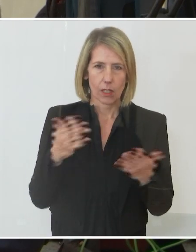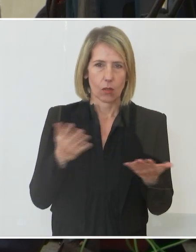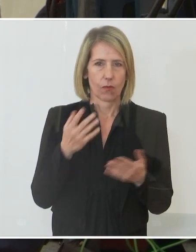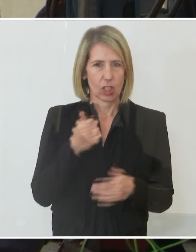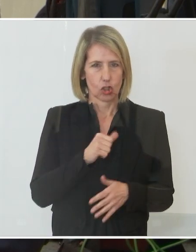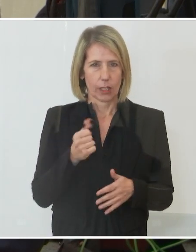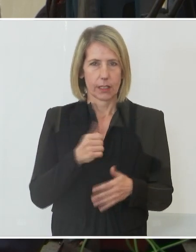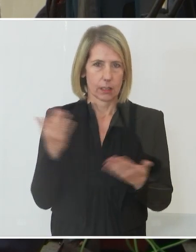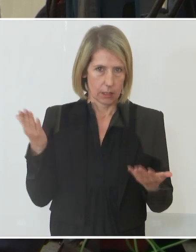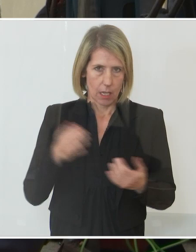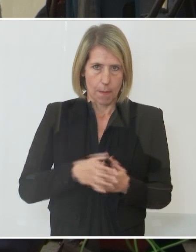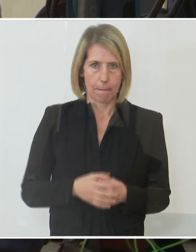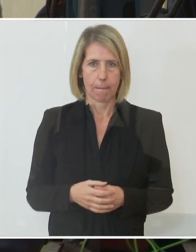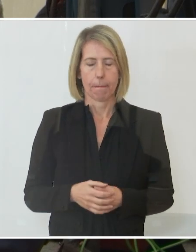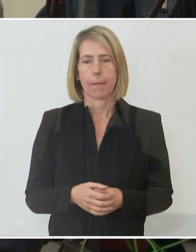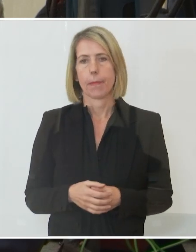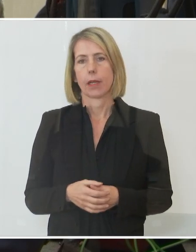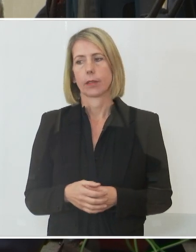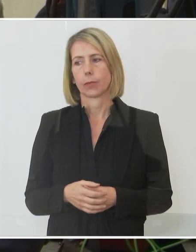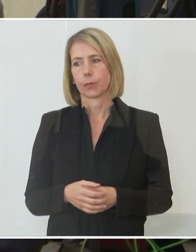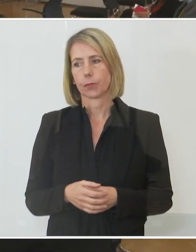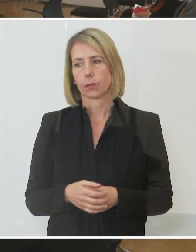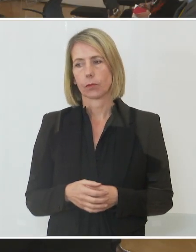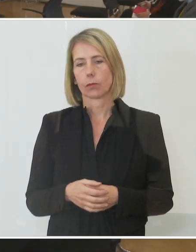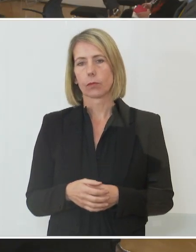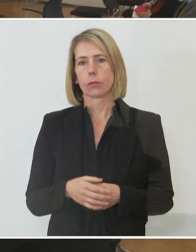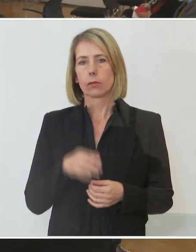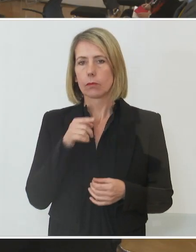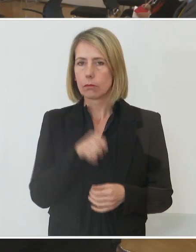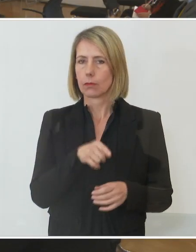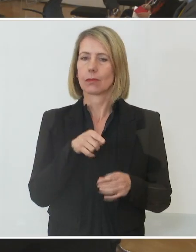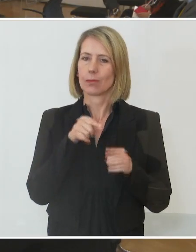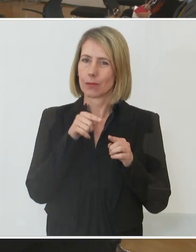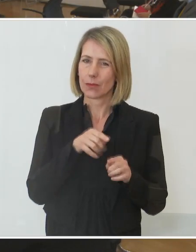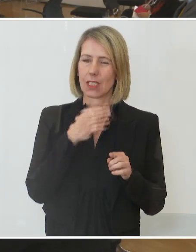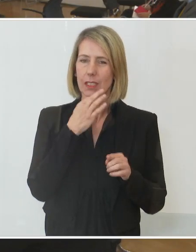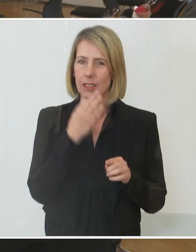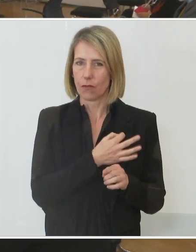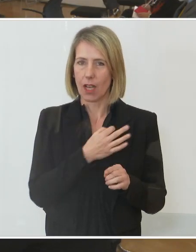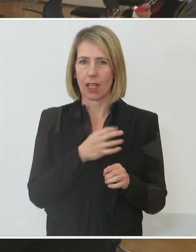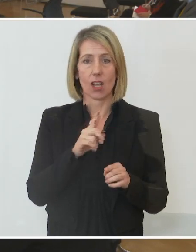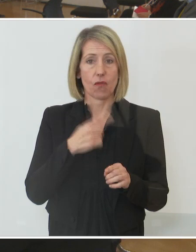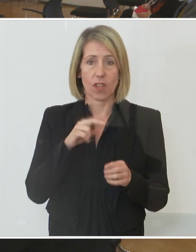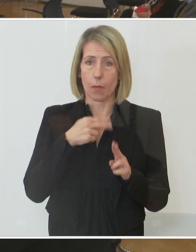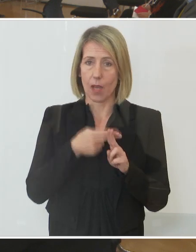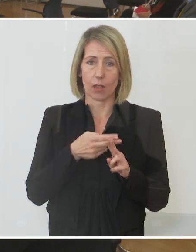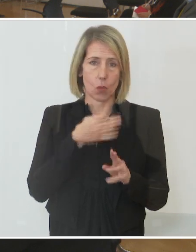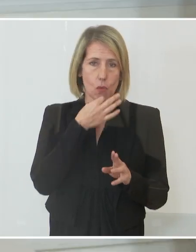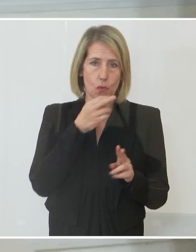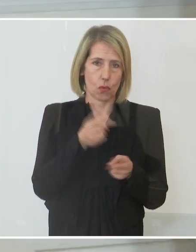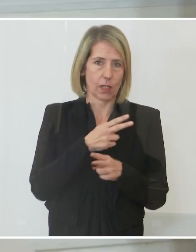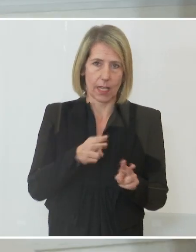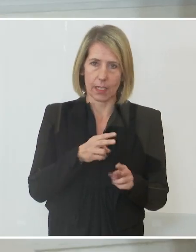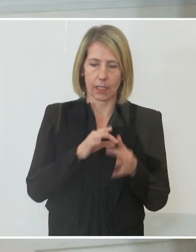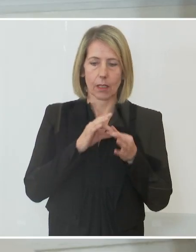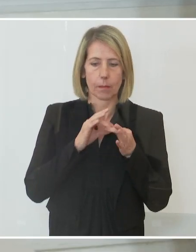nach Ihrer Einschätzung? Das ist genau eine der Fragen, die wir noch nicht beantworten können, was Omikron bet